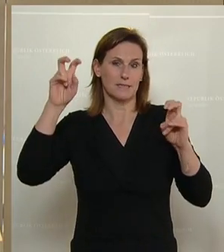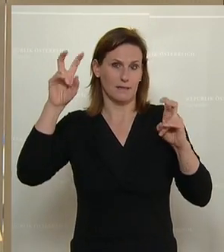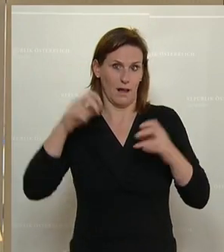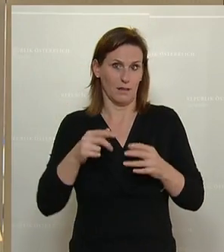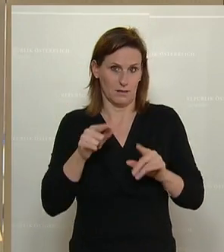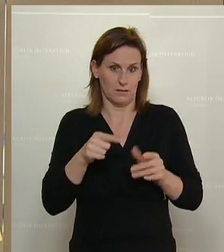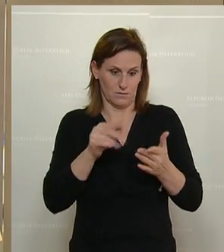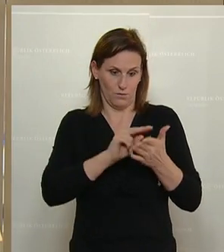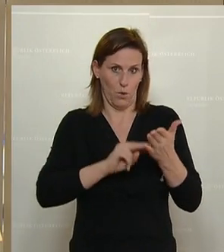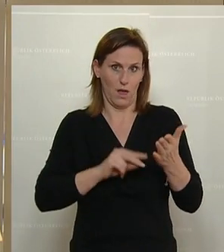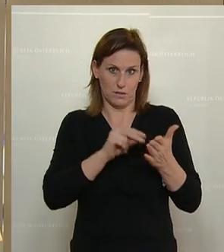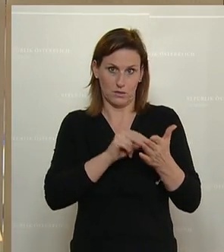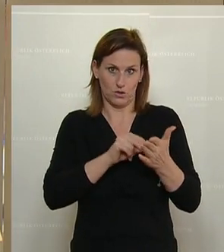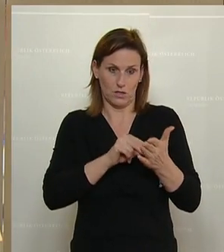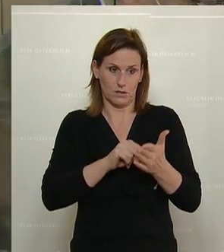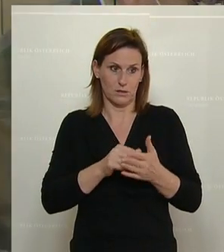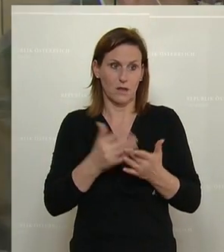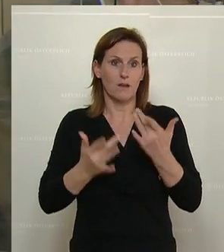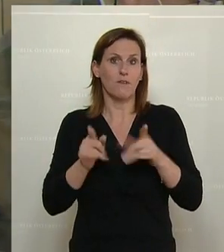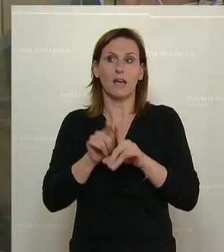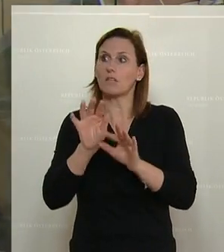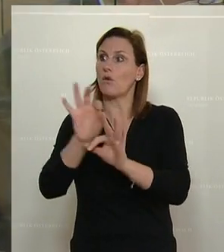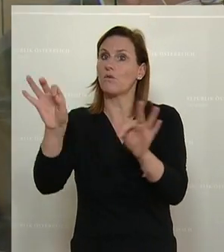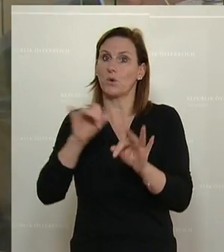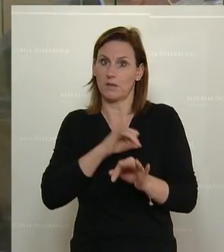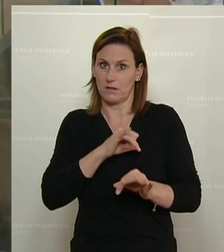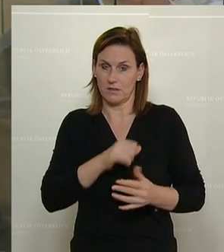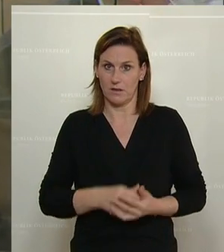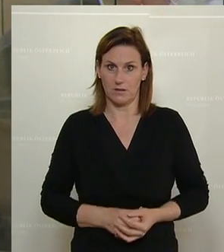vielleicht auch für Sie interessant.